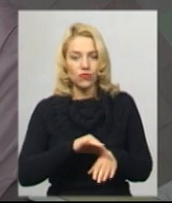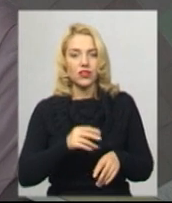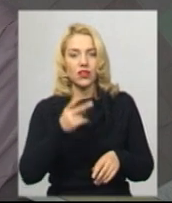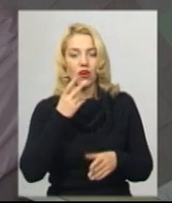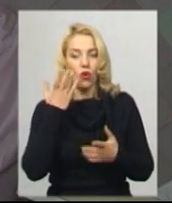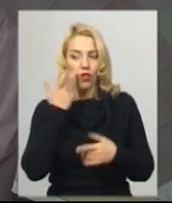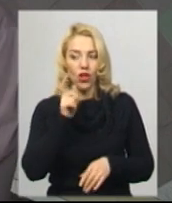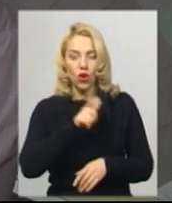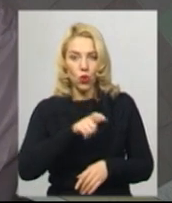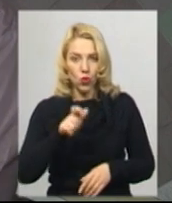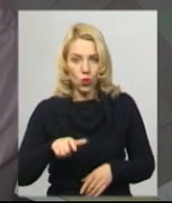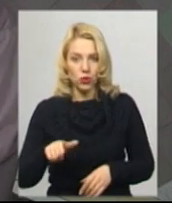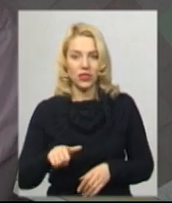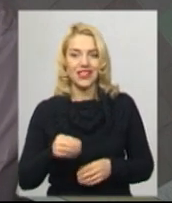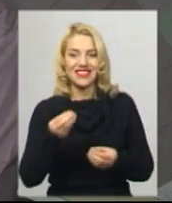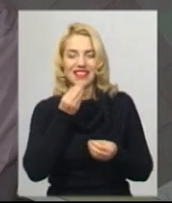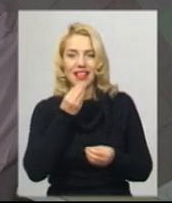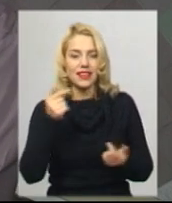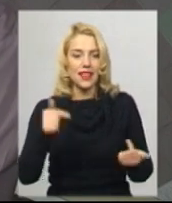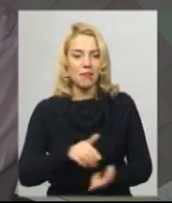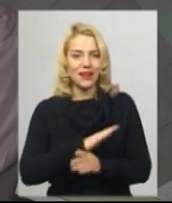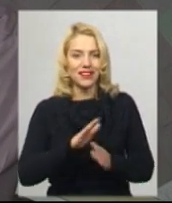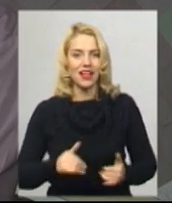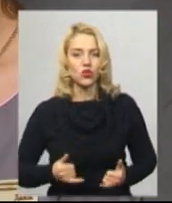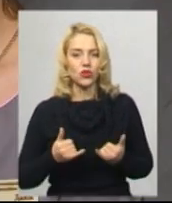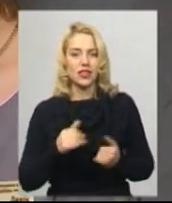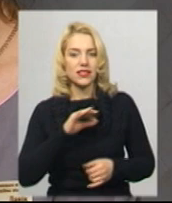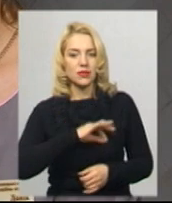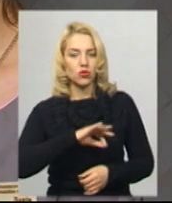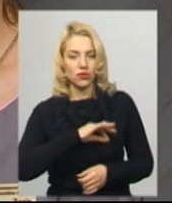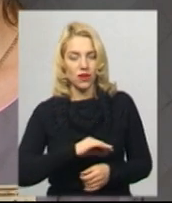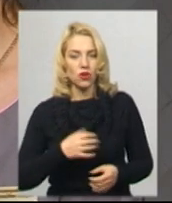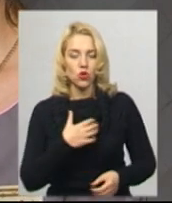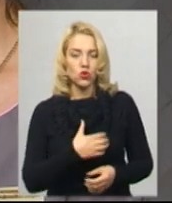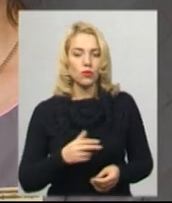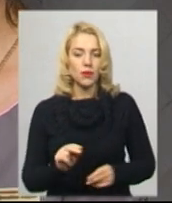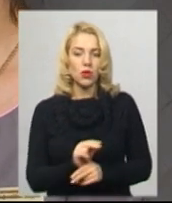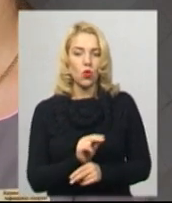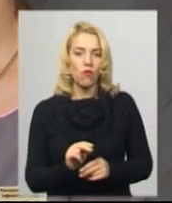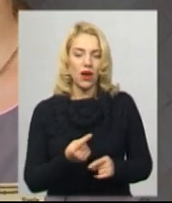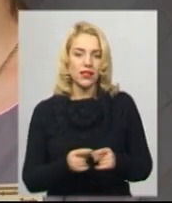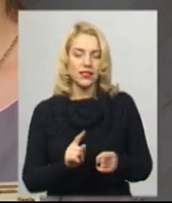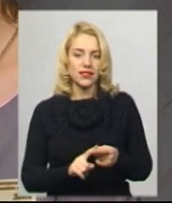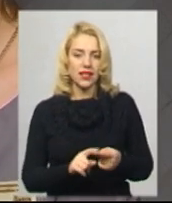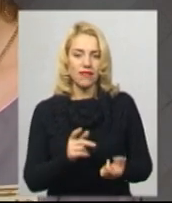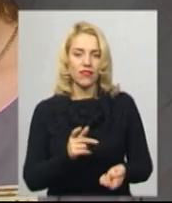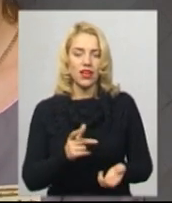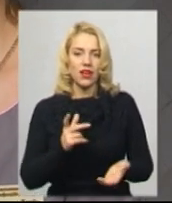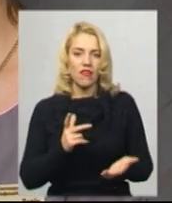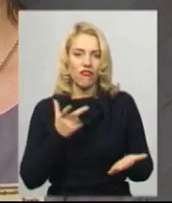вживають в їжу непридатну для споживання. Основним лікуванням даного захворювання є це введення